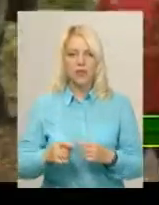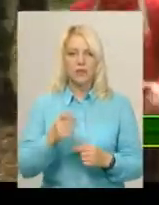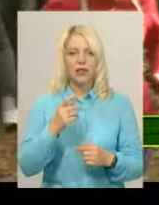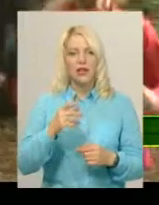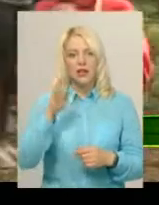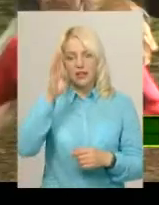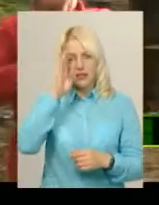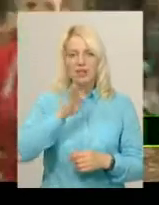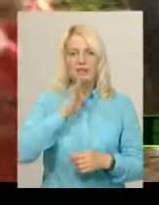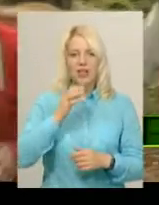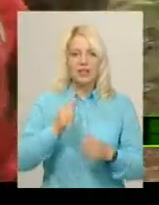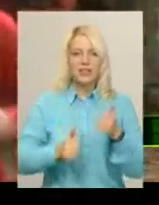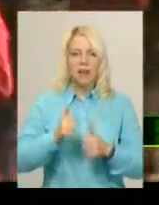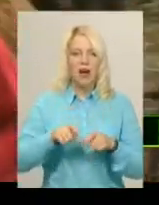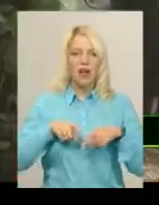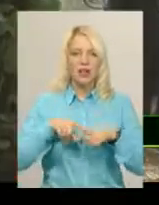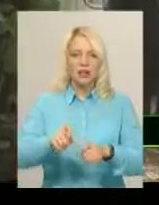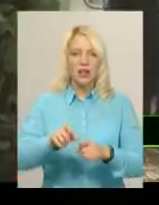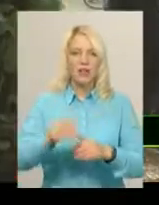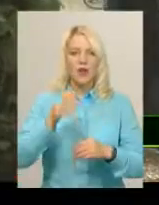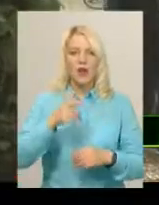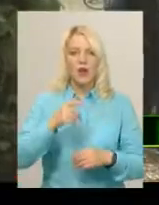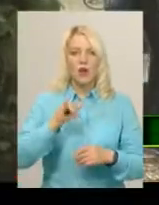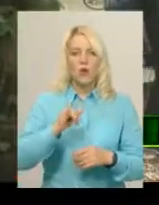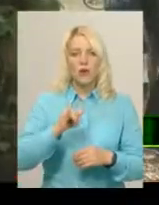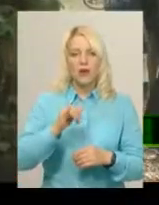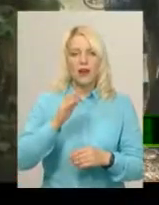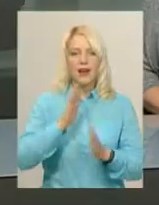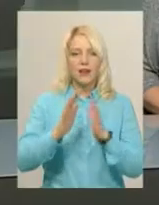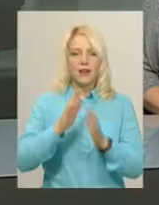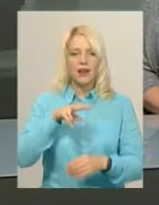у легкоатлетичному кросі поблизу лісових Гринівців Хмельницького району.